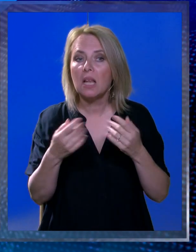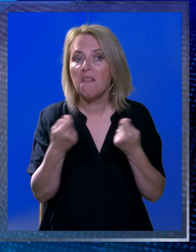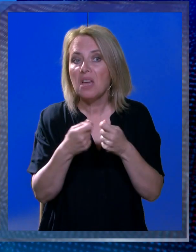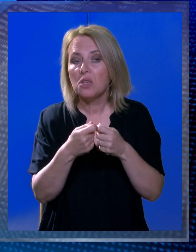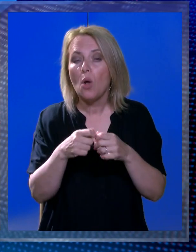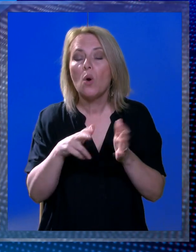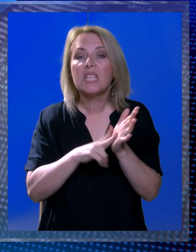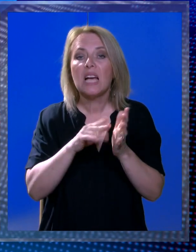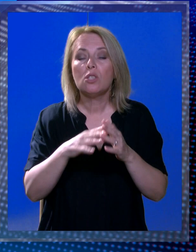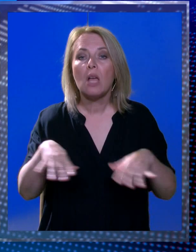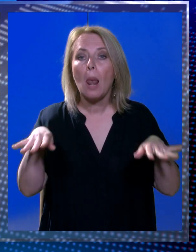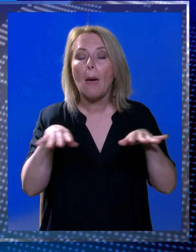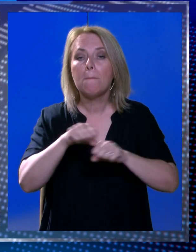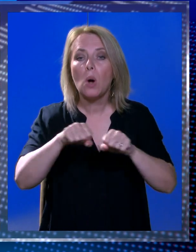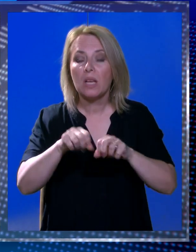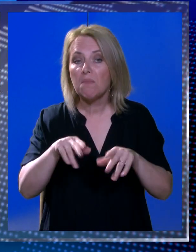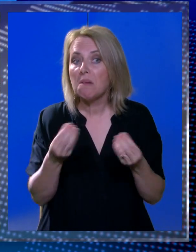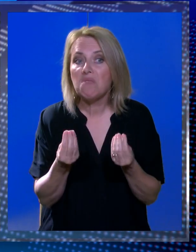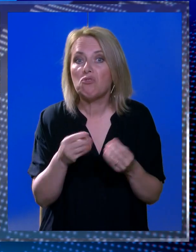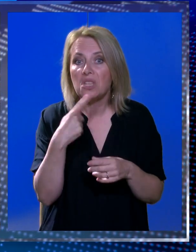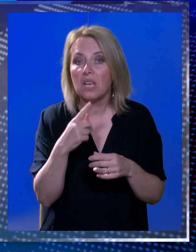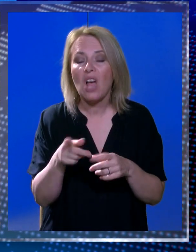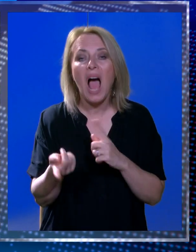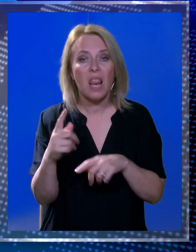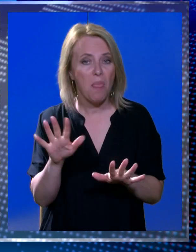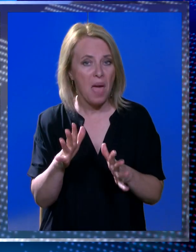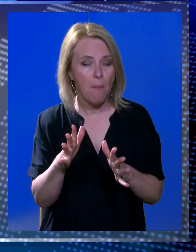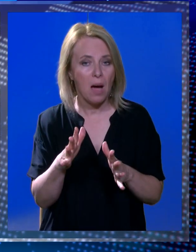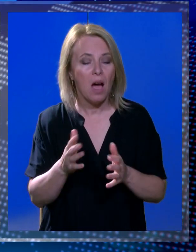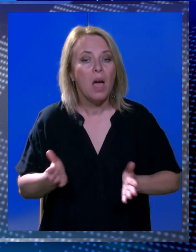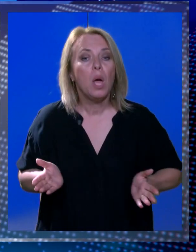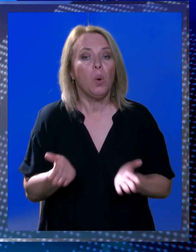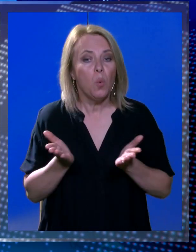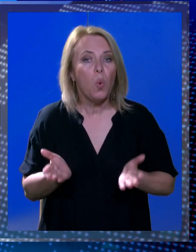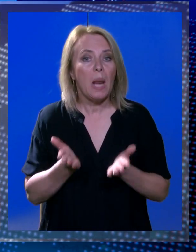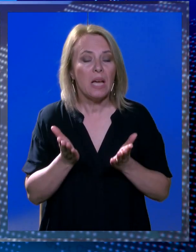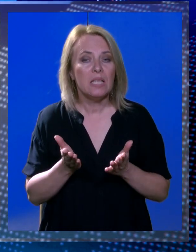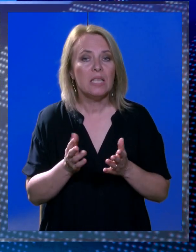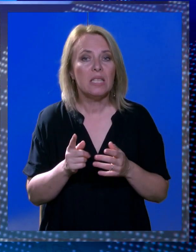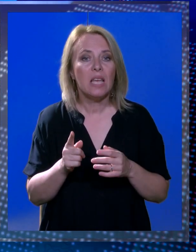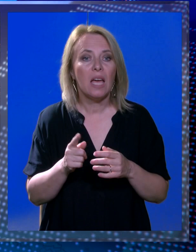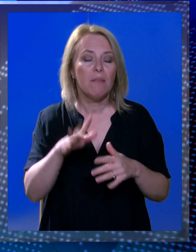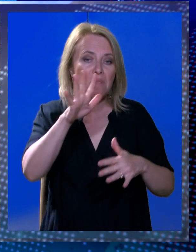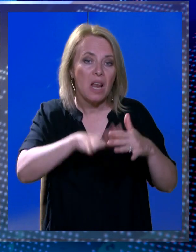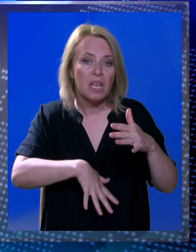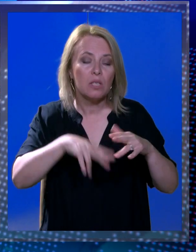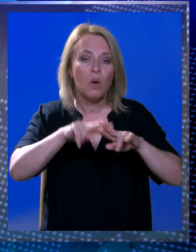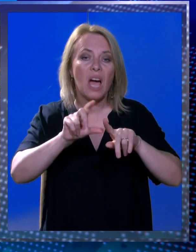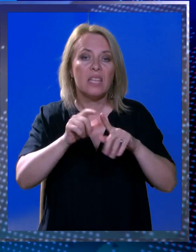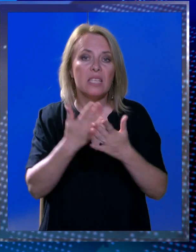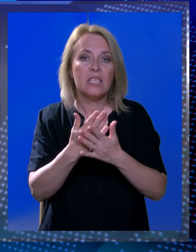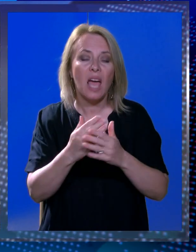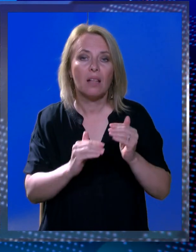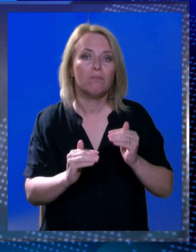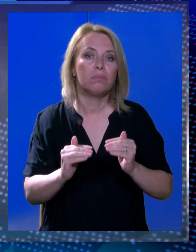vez nekih nacionalnih politika ima što za reć. A u stvari nema, nego se vjerovatno gura ne bili negdje na listi HDZ-a